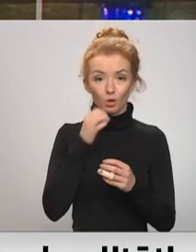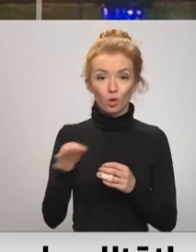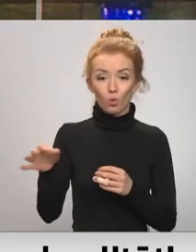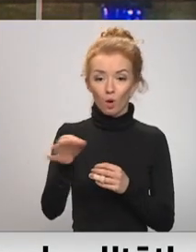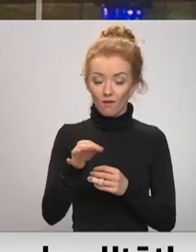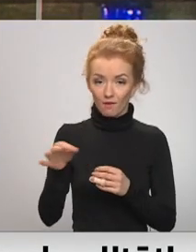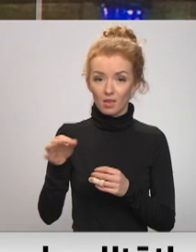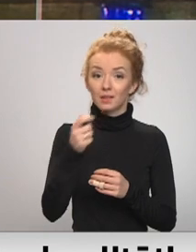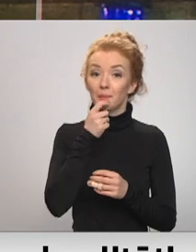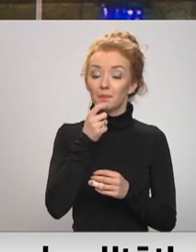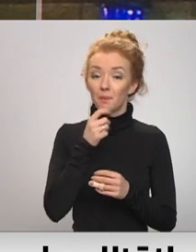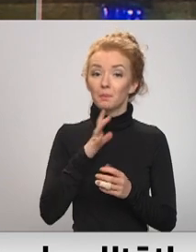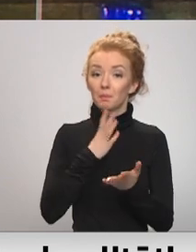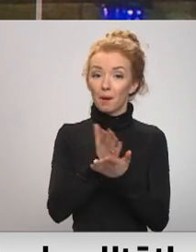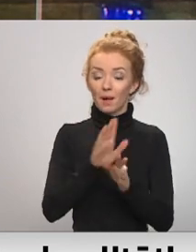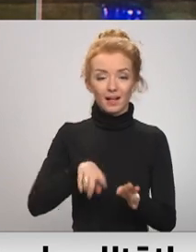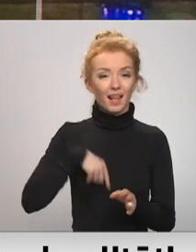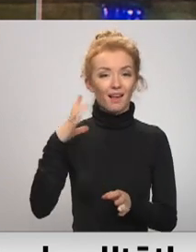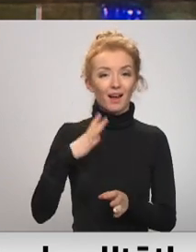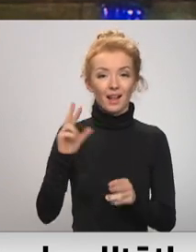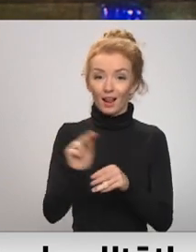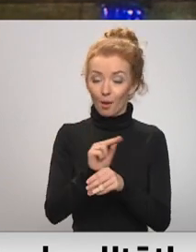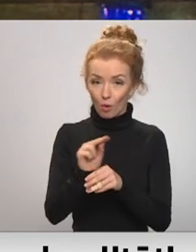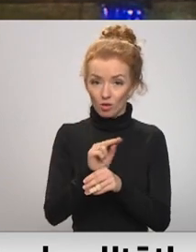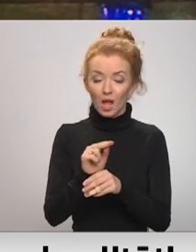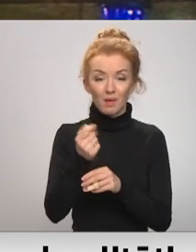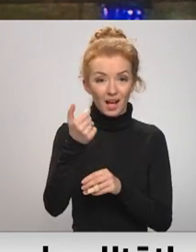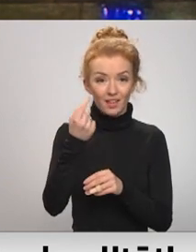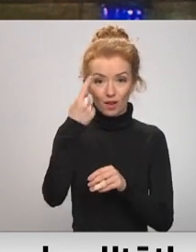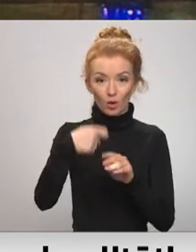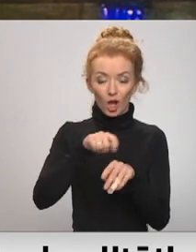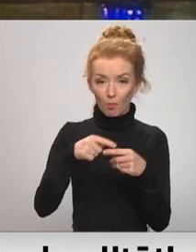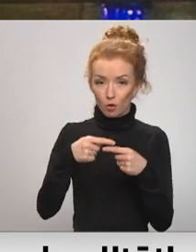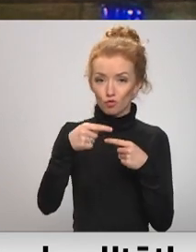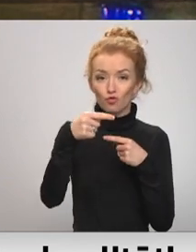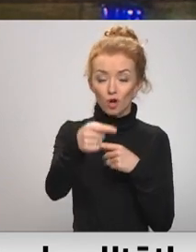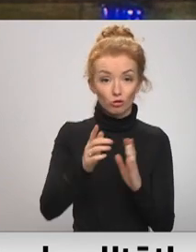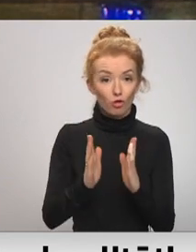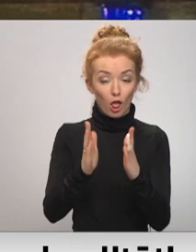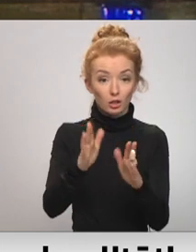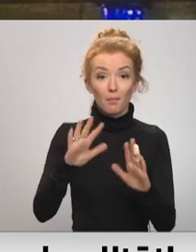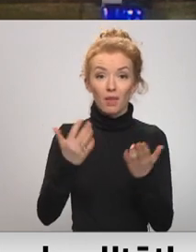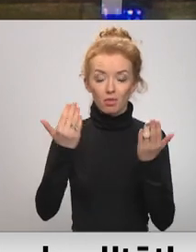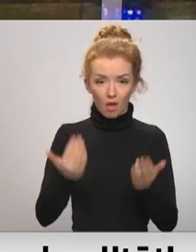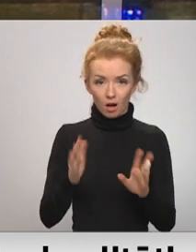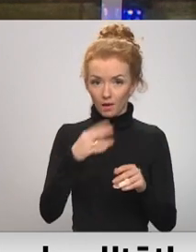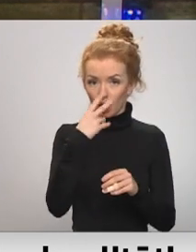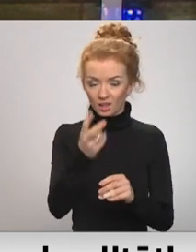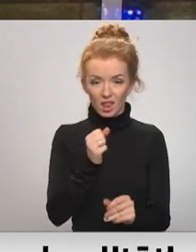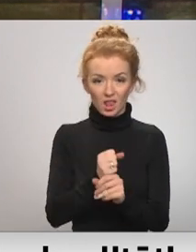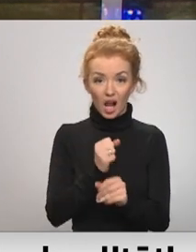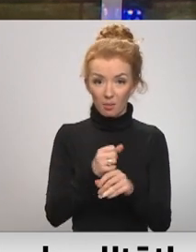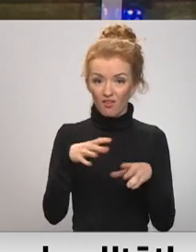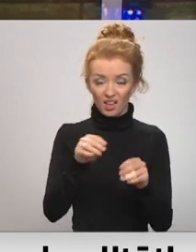Skaistkalnes septembrī tika pabeigt ilgi gaidītie remontdarbi, gandrīz kilometru garā ceļu posmā. Taču jau tagad redzams, ka darbi